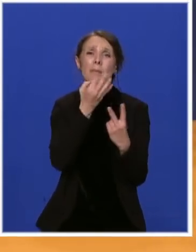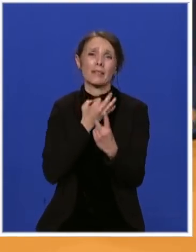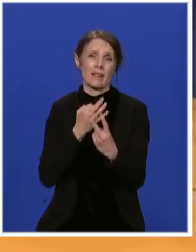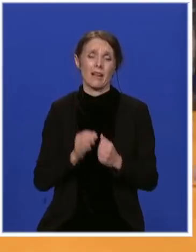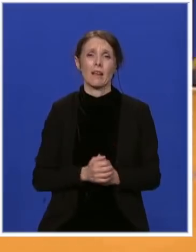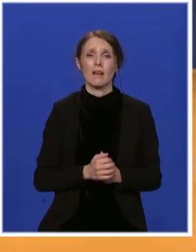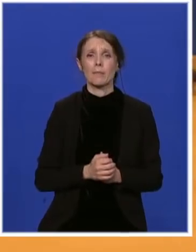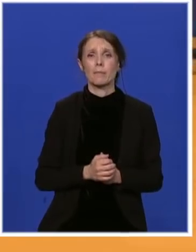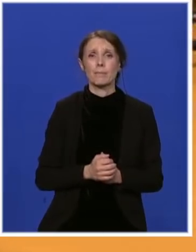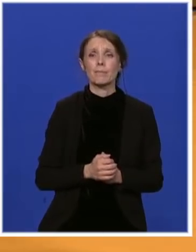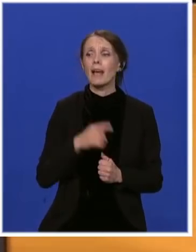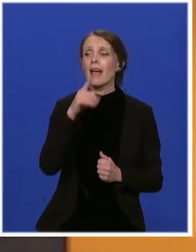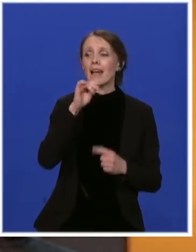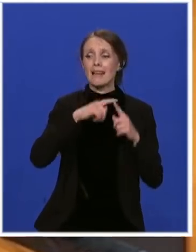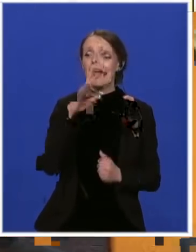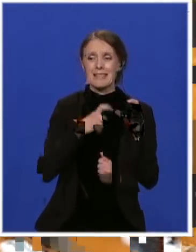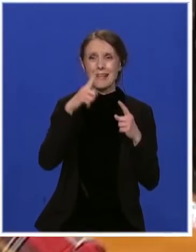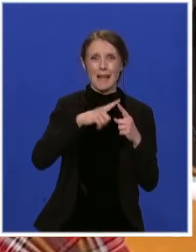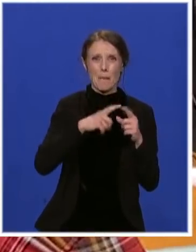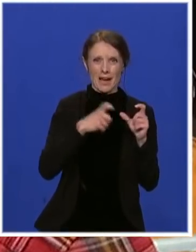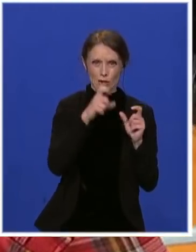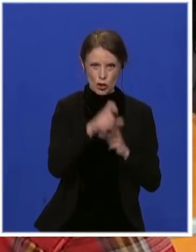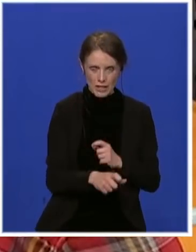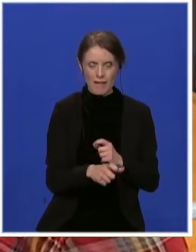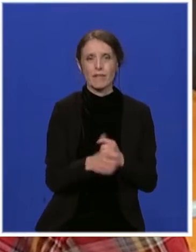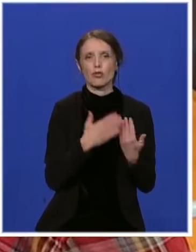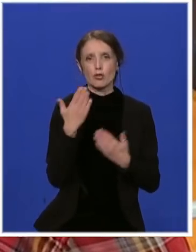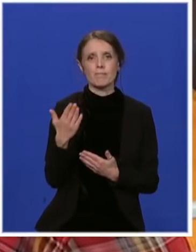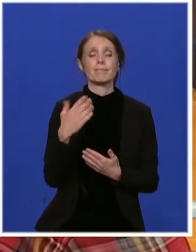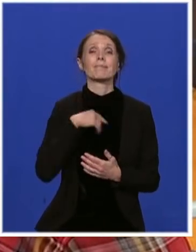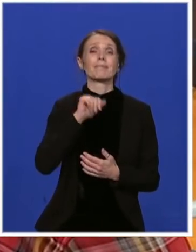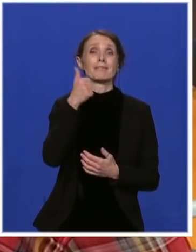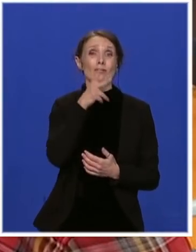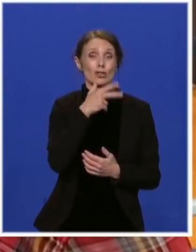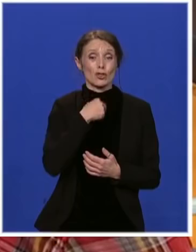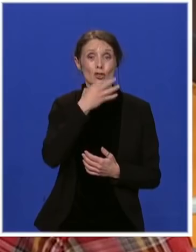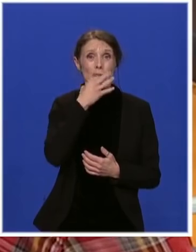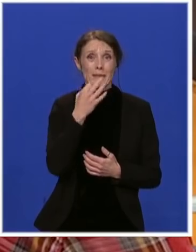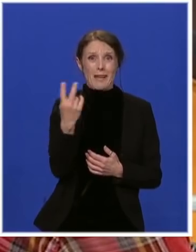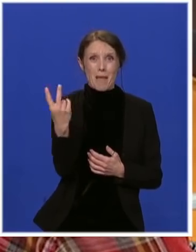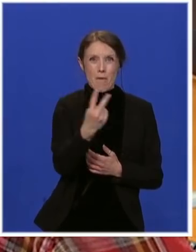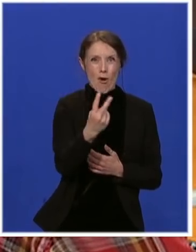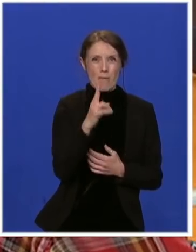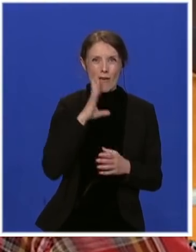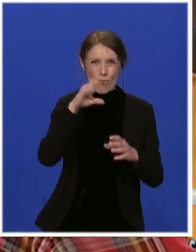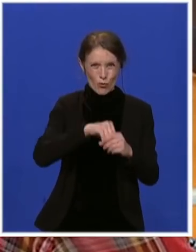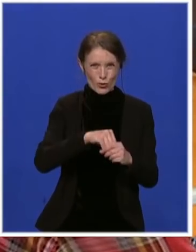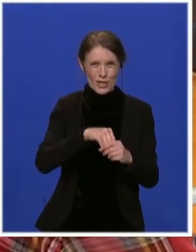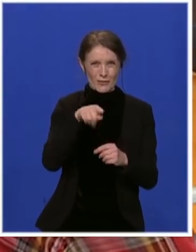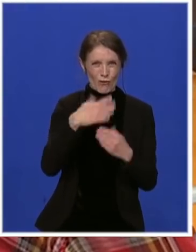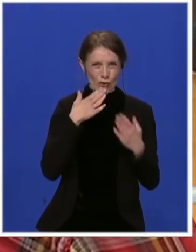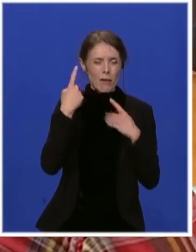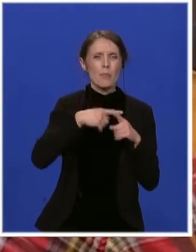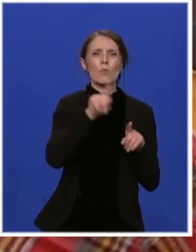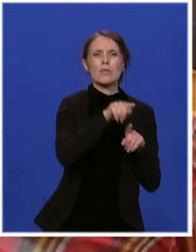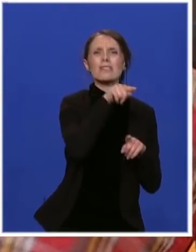Srbije. Tamara, izvoli. Najprej pitanje za obojcu učesnika ove konferencije i za predsjednika Srbije i